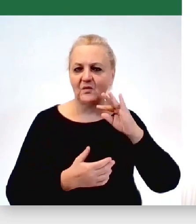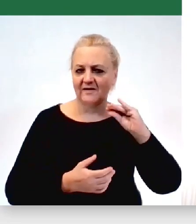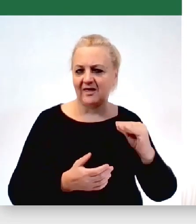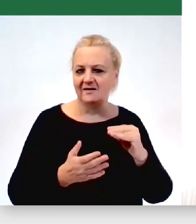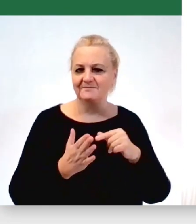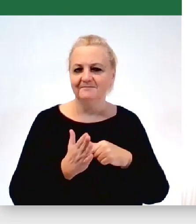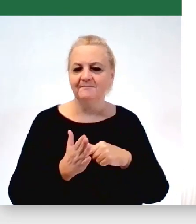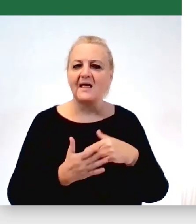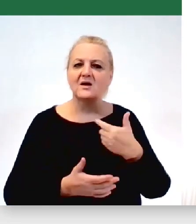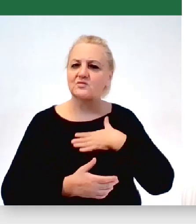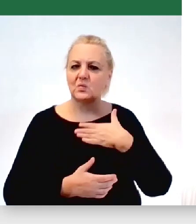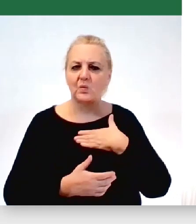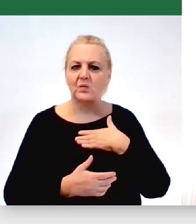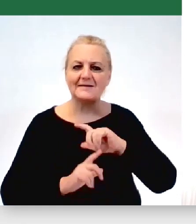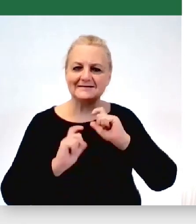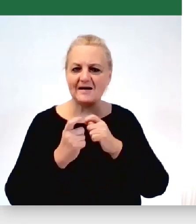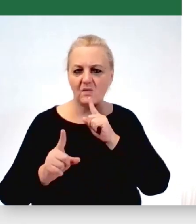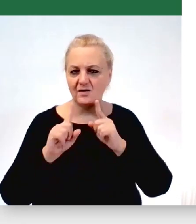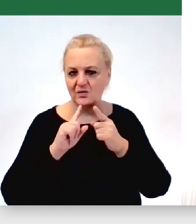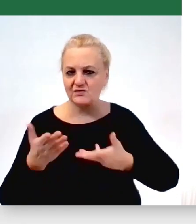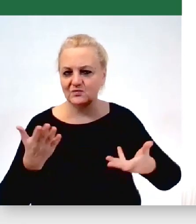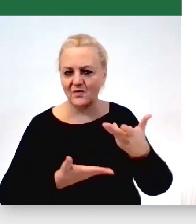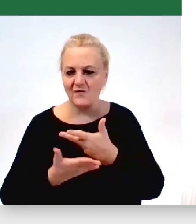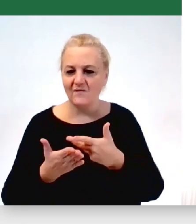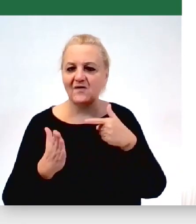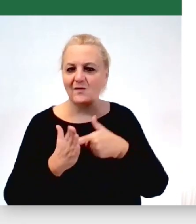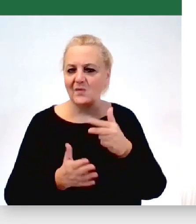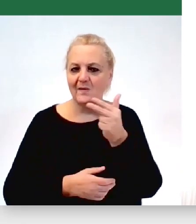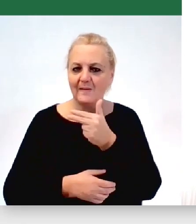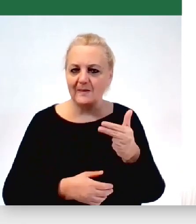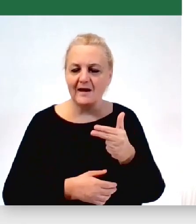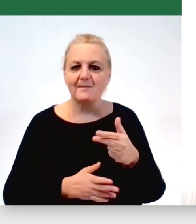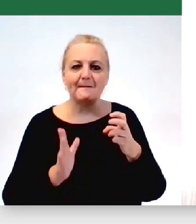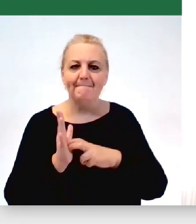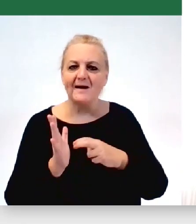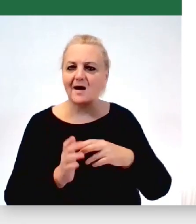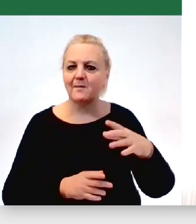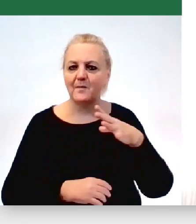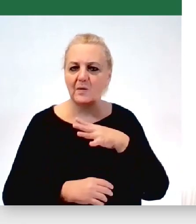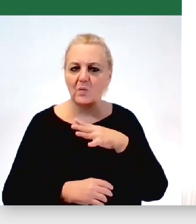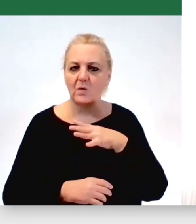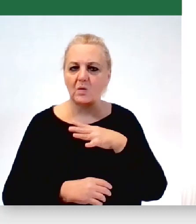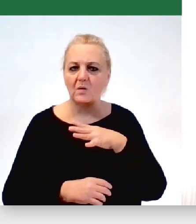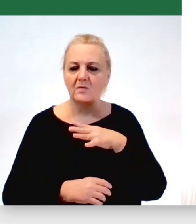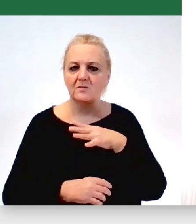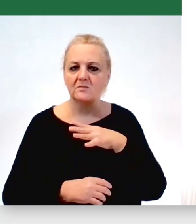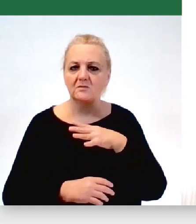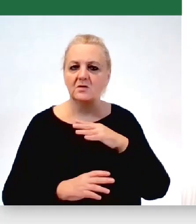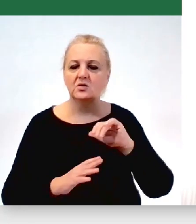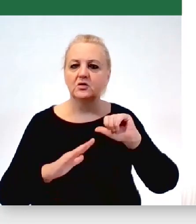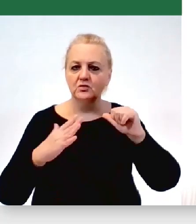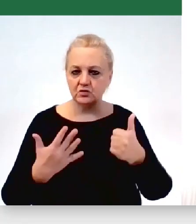że w tej całej rozmowie na ten temat zabrakło tutaj szóstej osoby, która